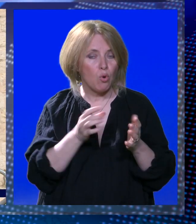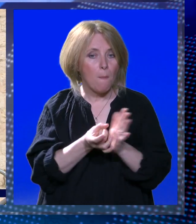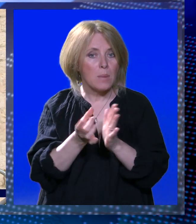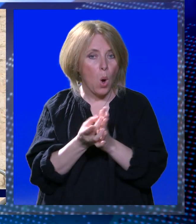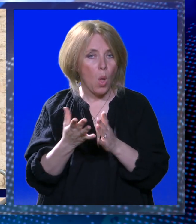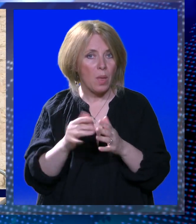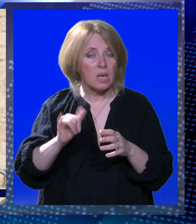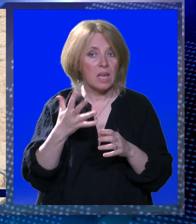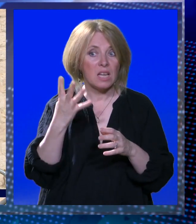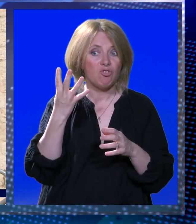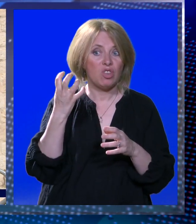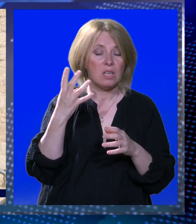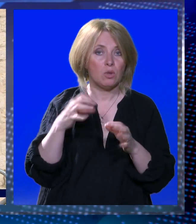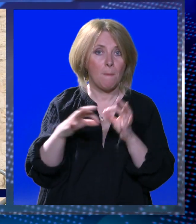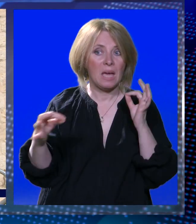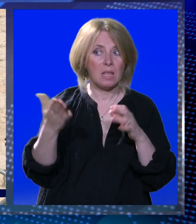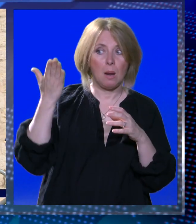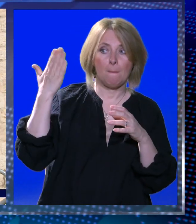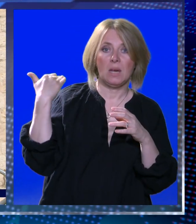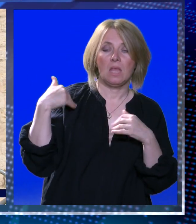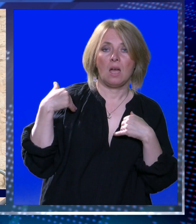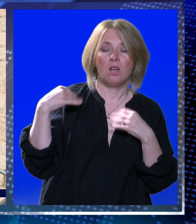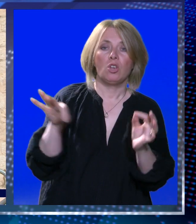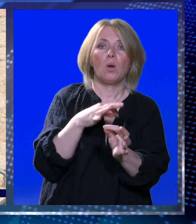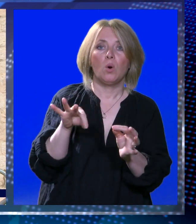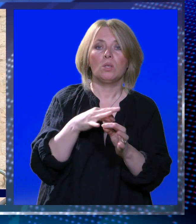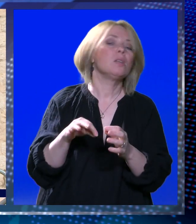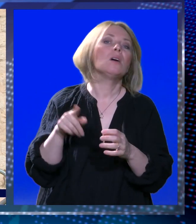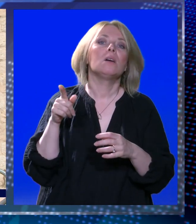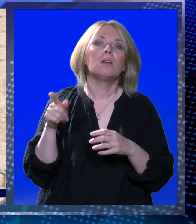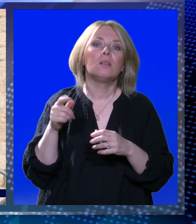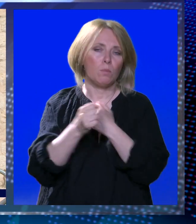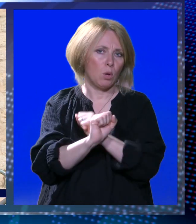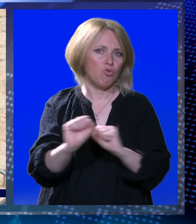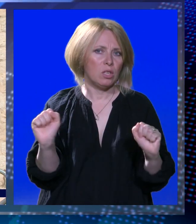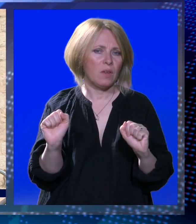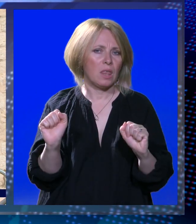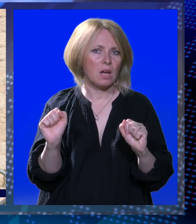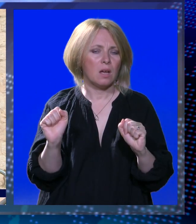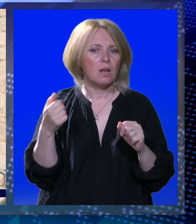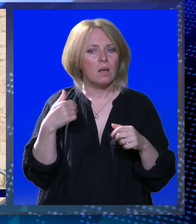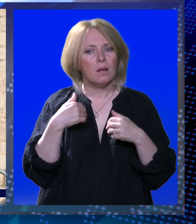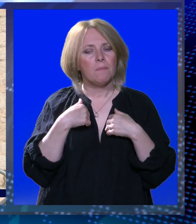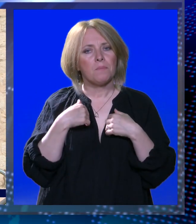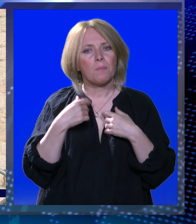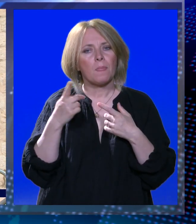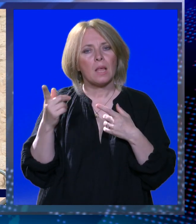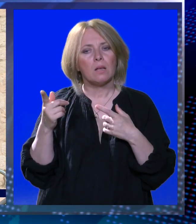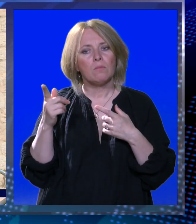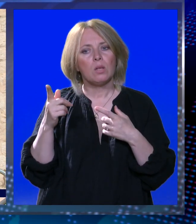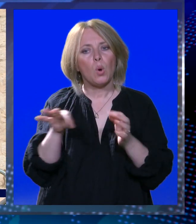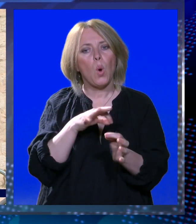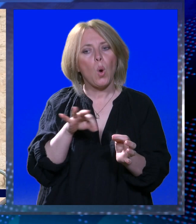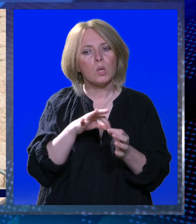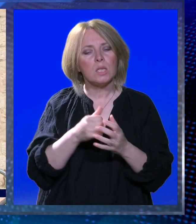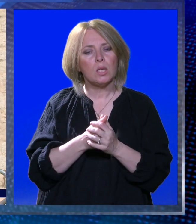metara prije našeg koncerta vjerojatno su u Svjetnom Spasu zaustavljali taj četvrtak jer su imali u Revelinu zbog kiše ovaj koncert.